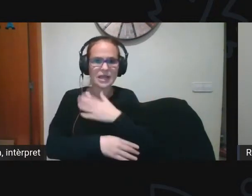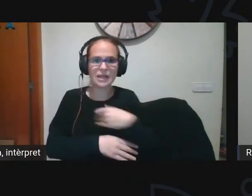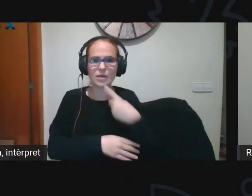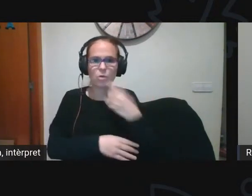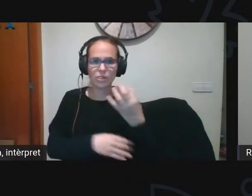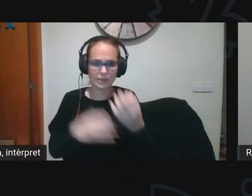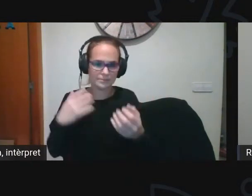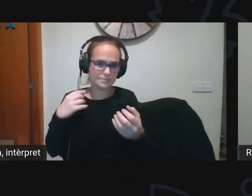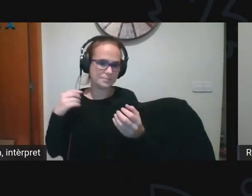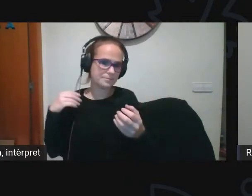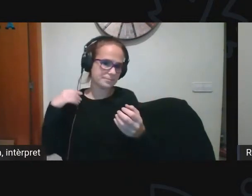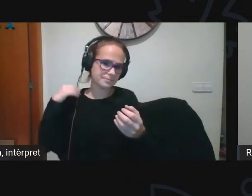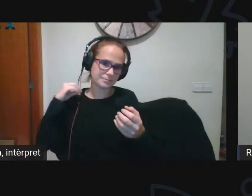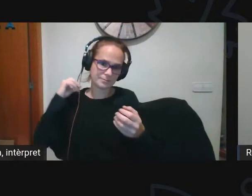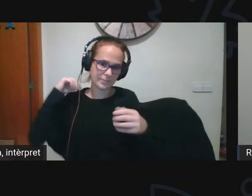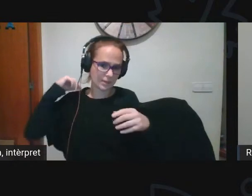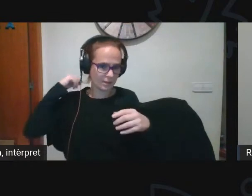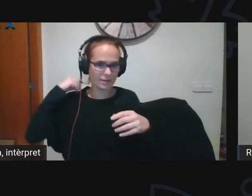Però,